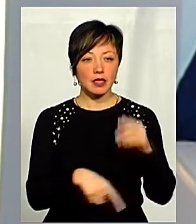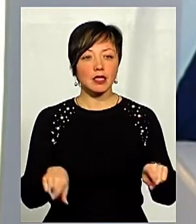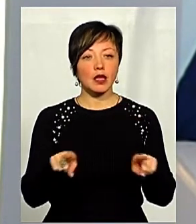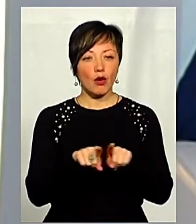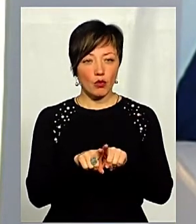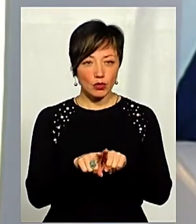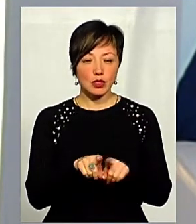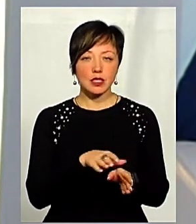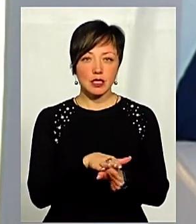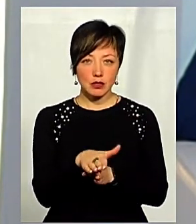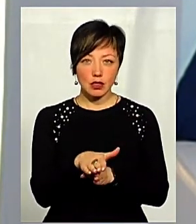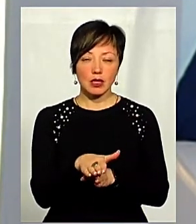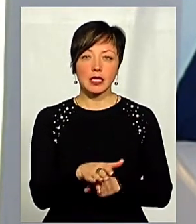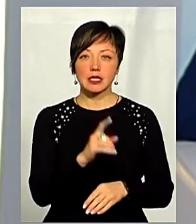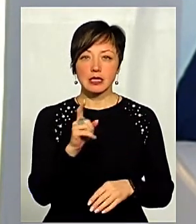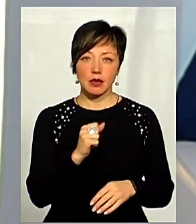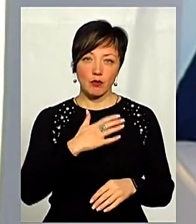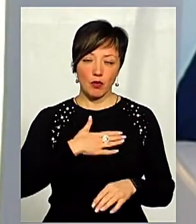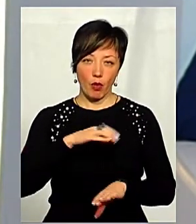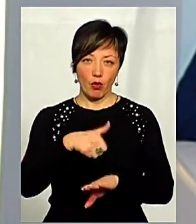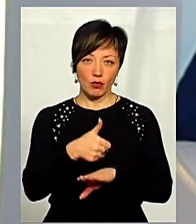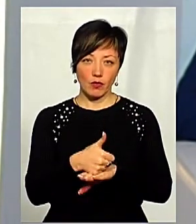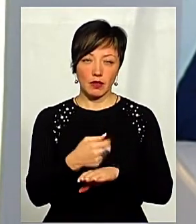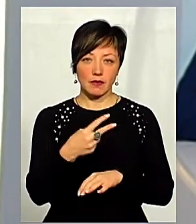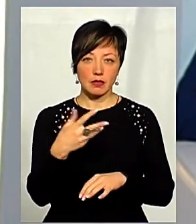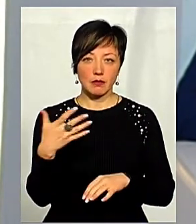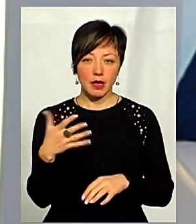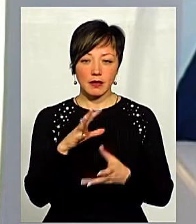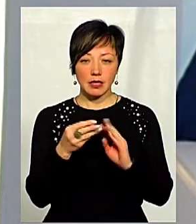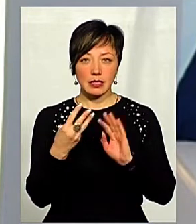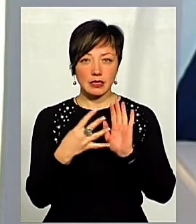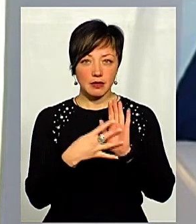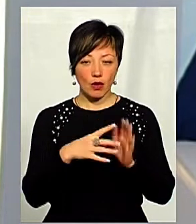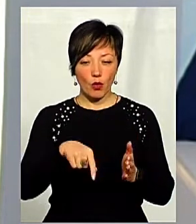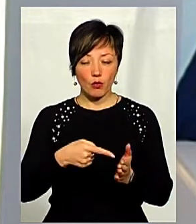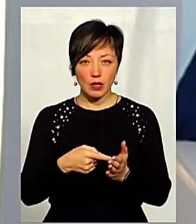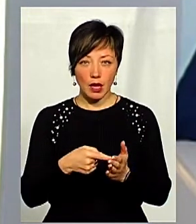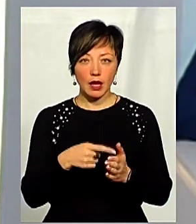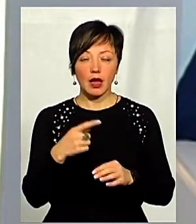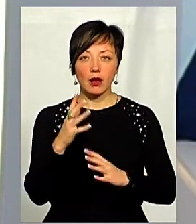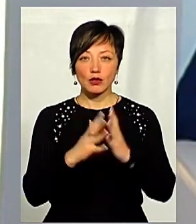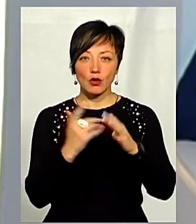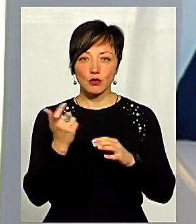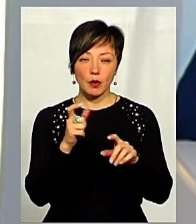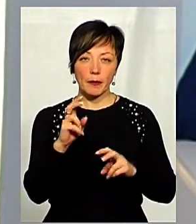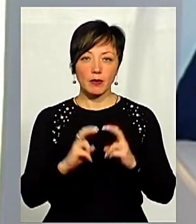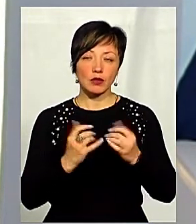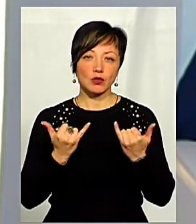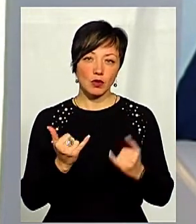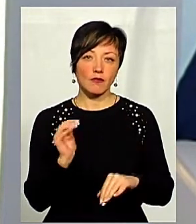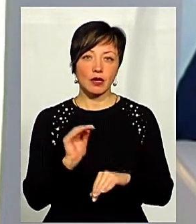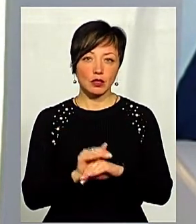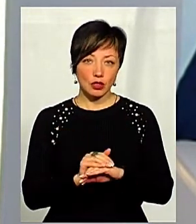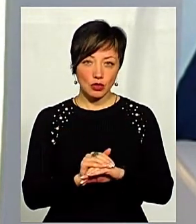що також здійснено було саме під моїм головуванням, і 25 з 39 комунальних лісовосподарських підприємств на сьогодні вже